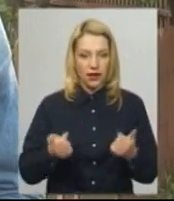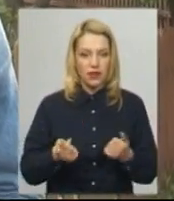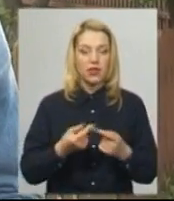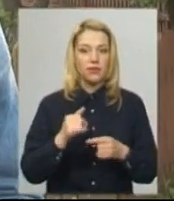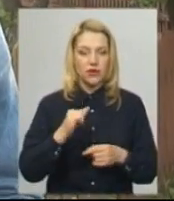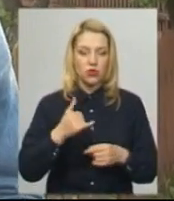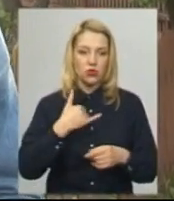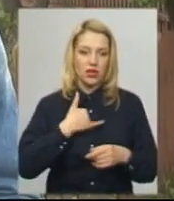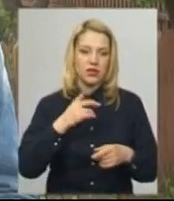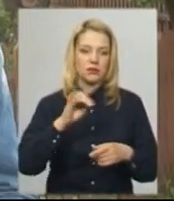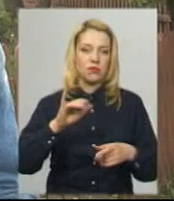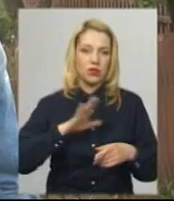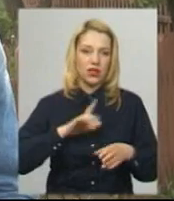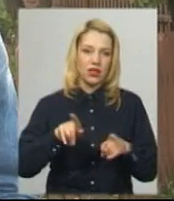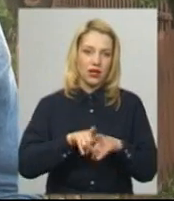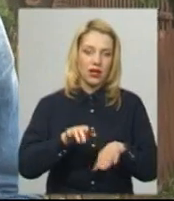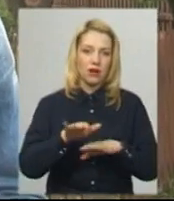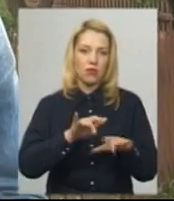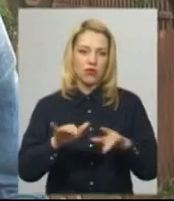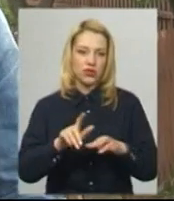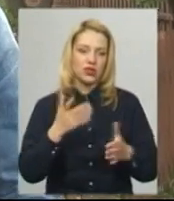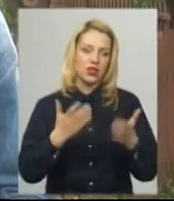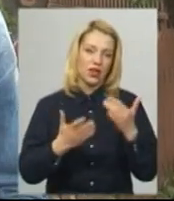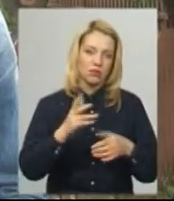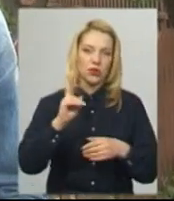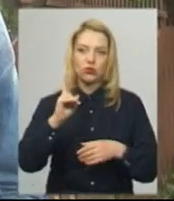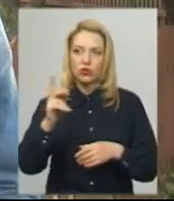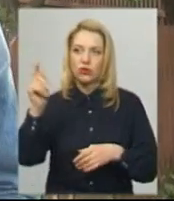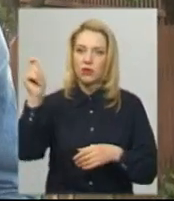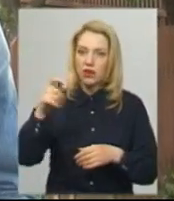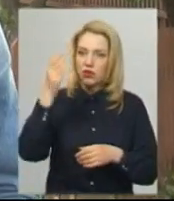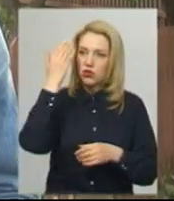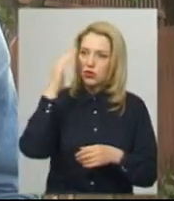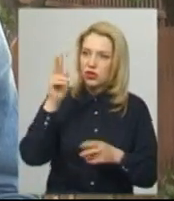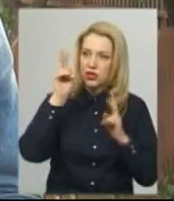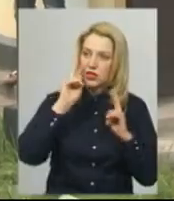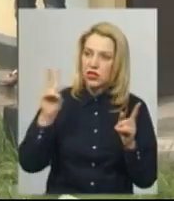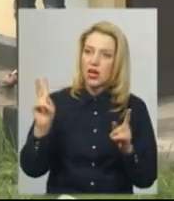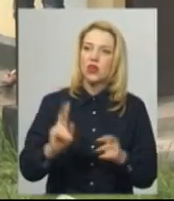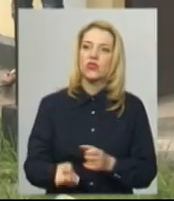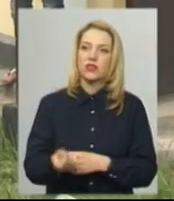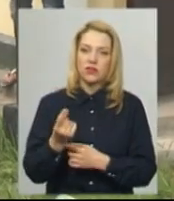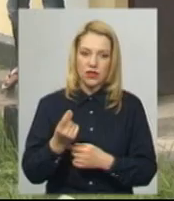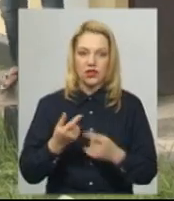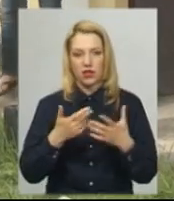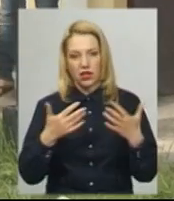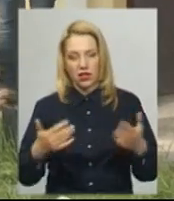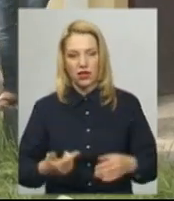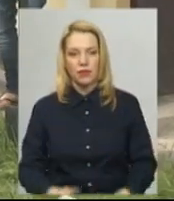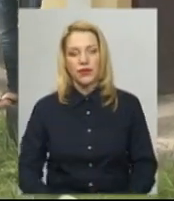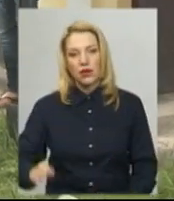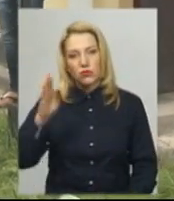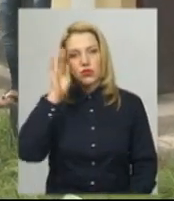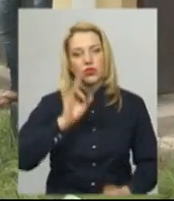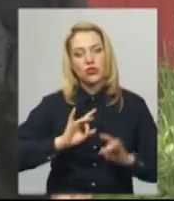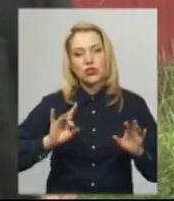У нас би була така поведінка, якби, примерно, когось щось привезли, ми не знаємо, звідки вони і що вони там перебралися. Петро додає, з Франківська на